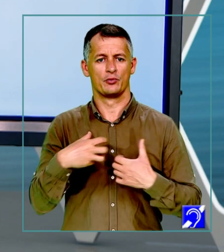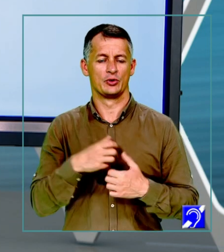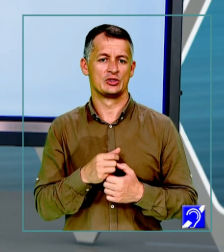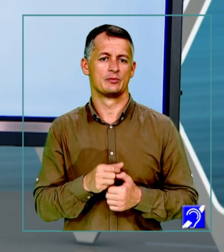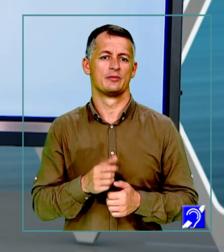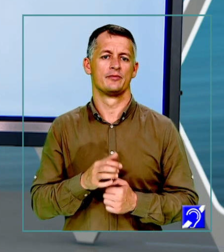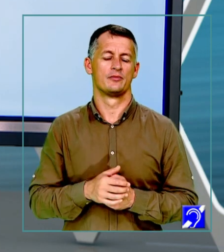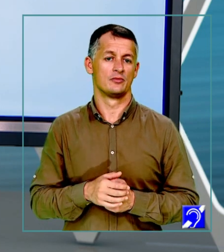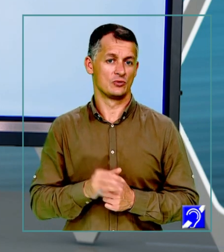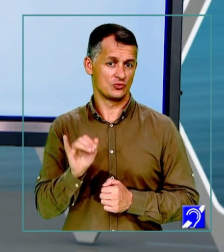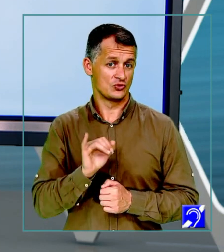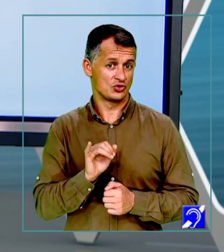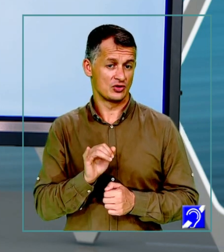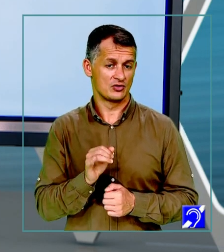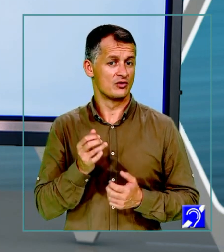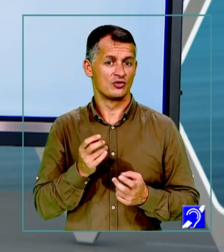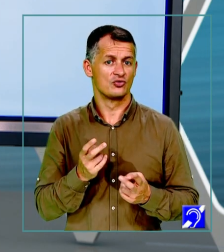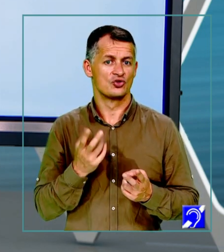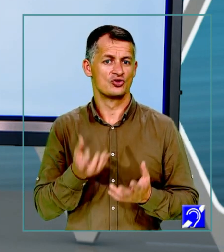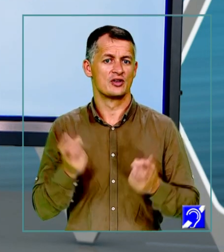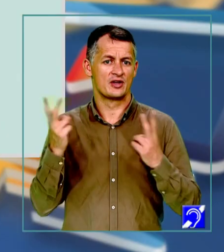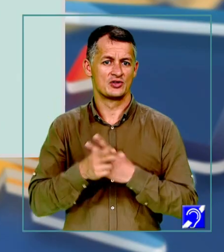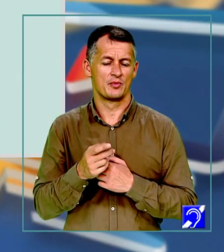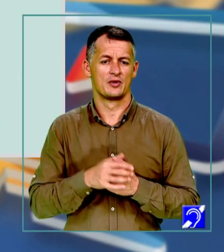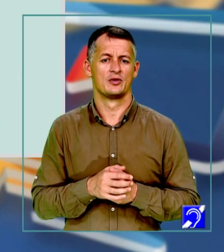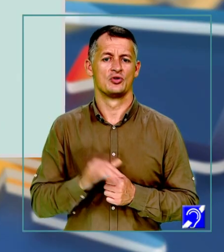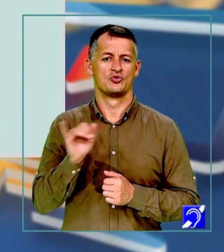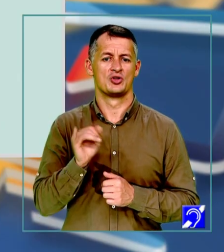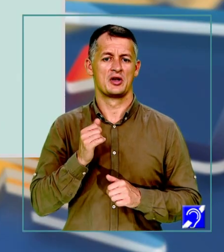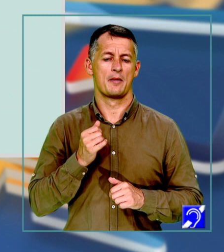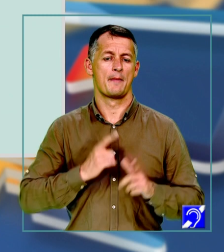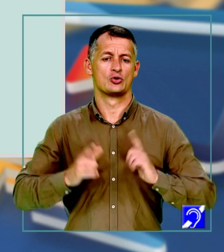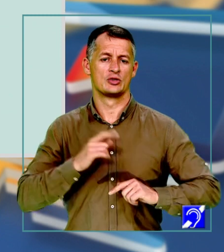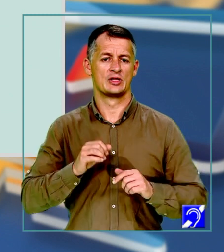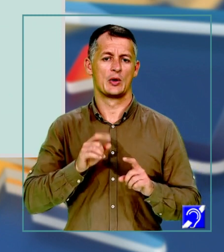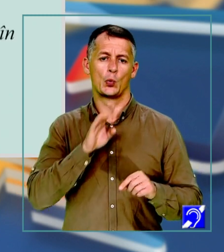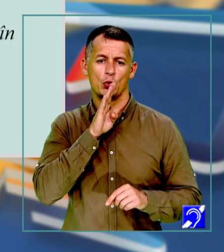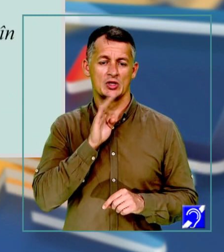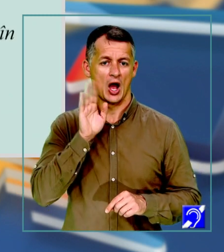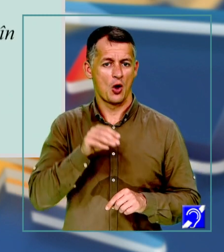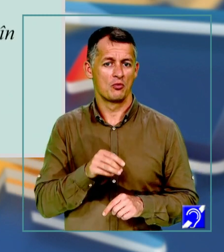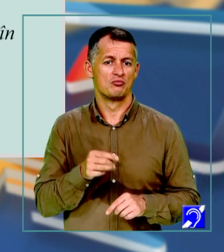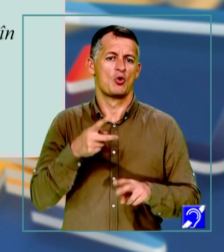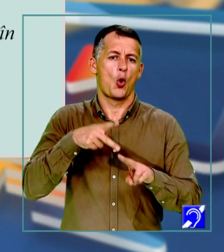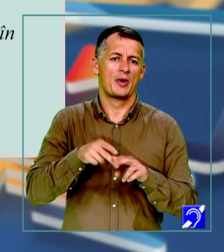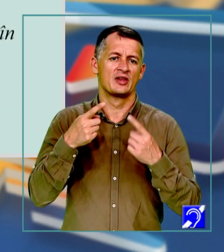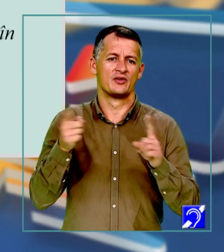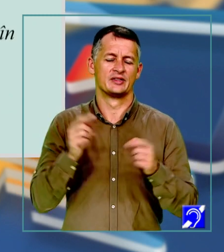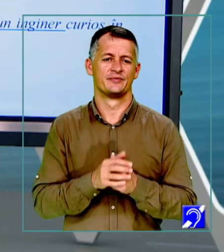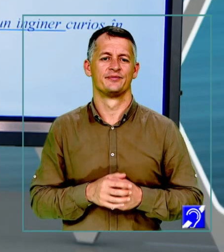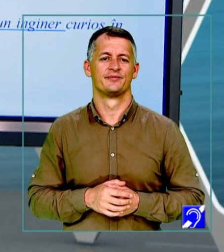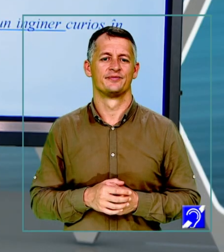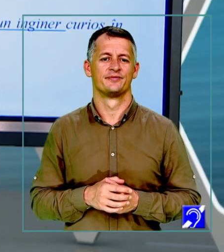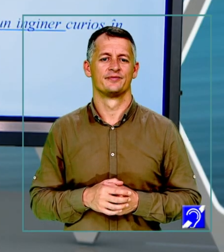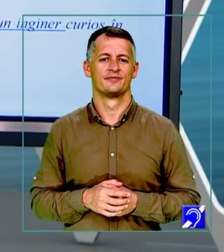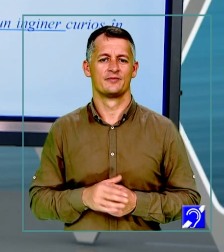Toți care iubesc muzica studiază un instrument? Nici de cum. Pasionații de muzică au preocupări diverse. Afirmația următoare.